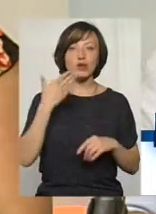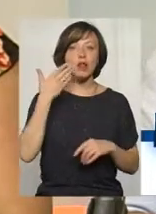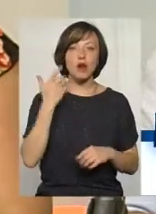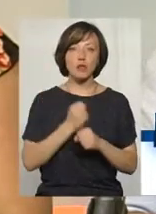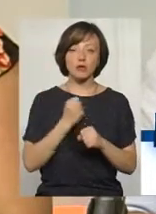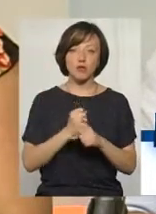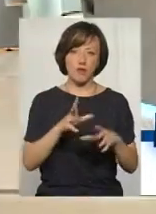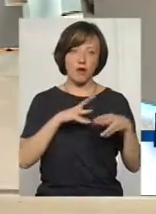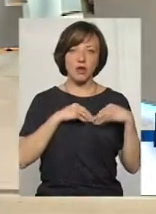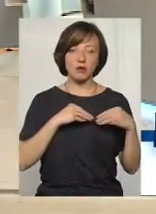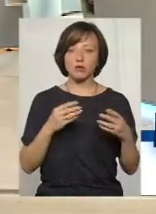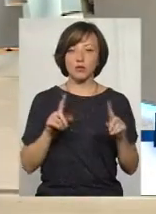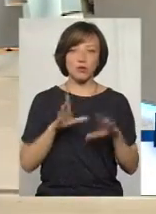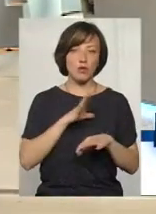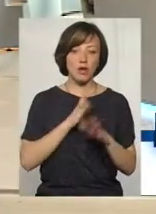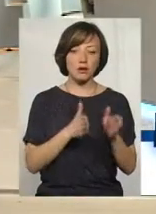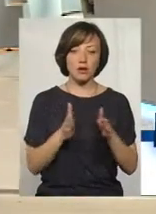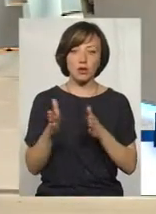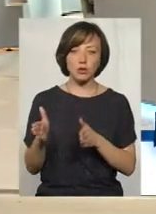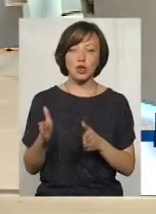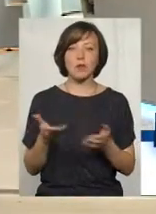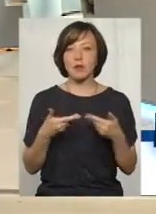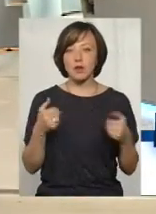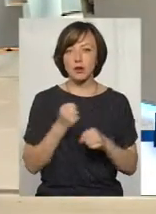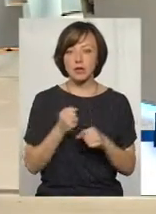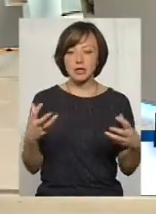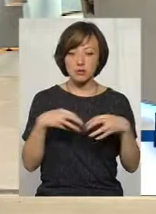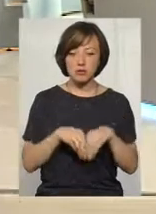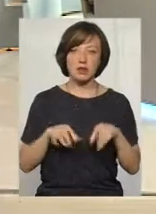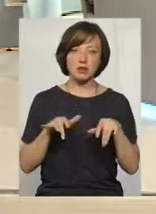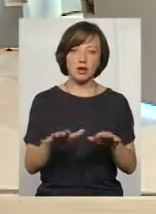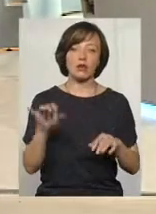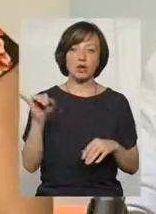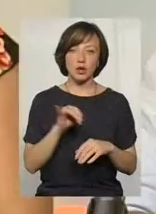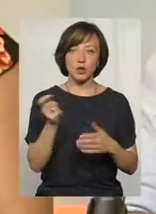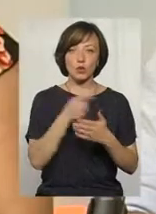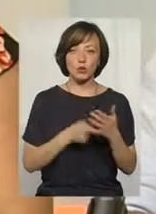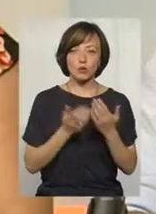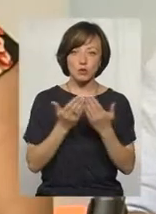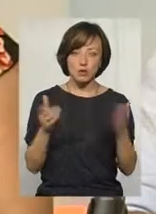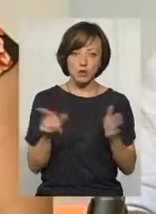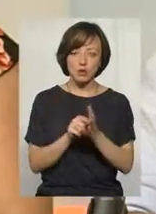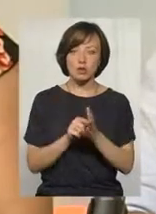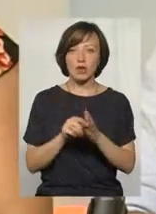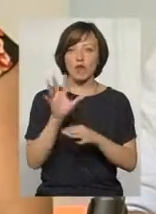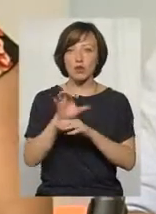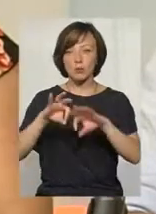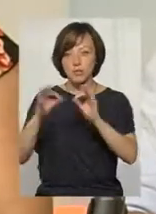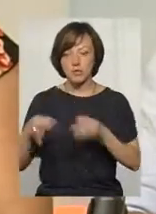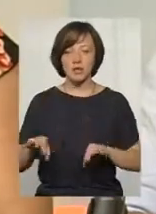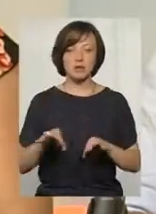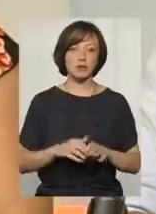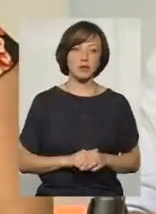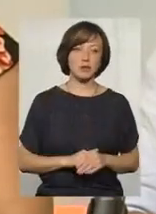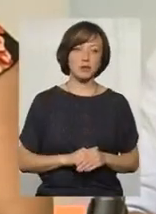працювалося, і співпраця була налагоджена. То ми робили і спільні заходи, власне, і художні музеї з музеєю-студії фото-мистецтвом.